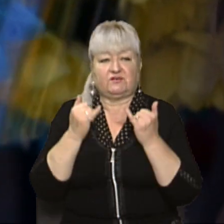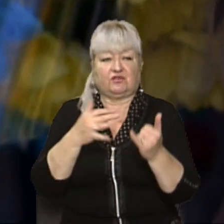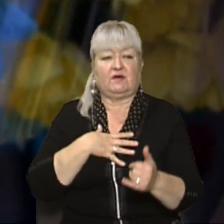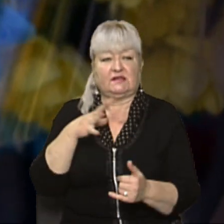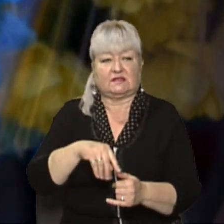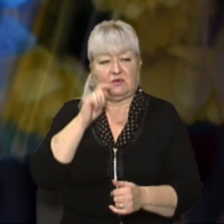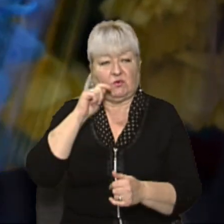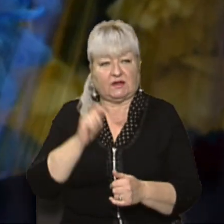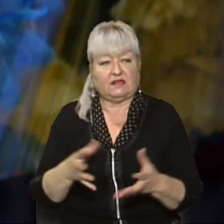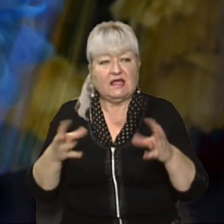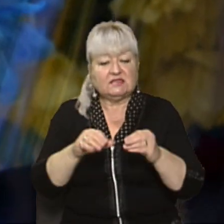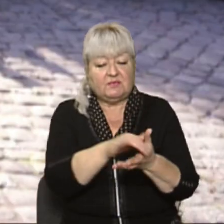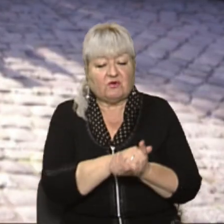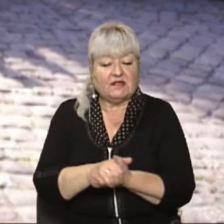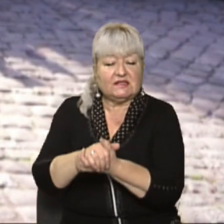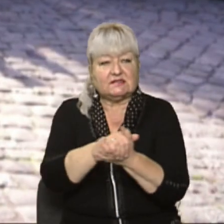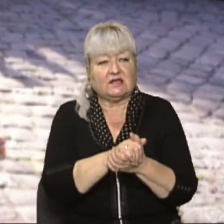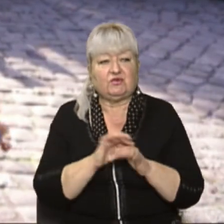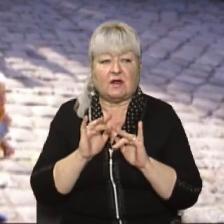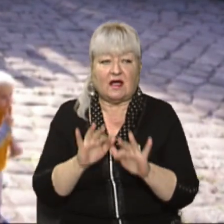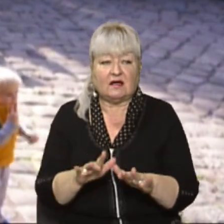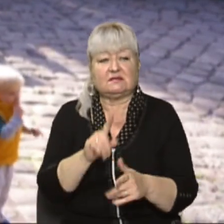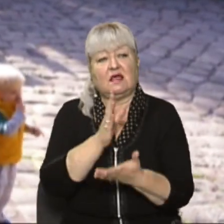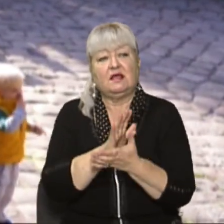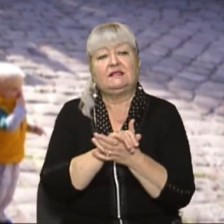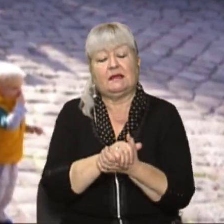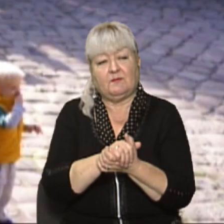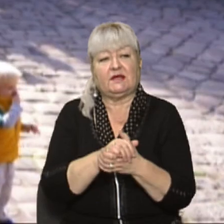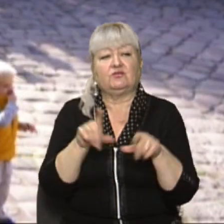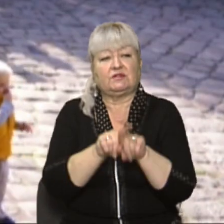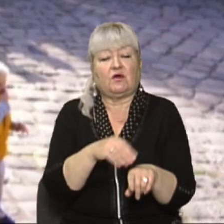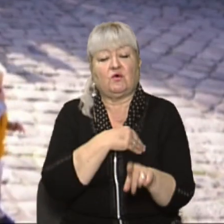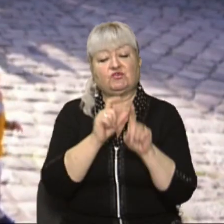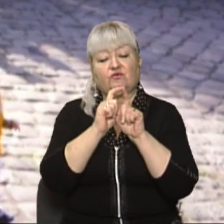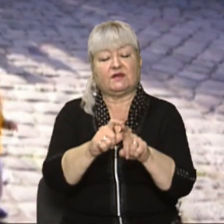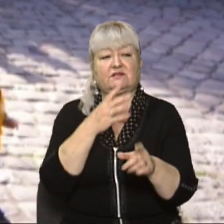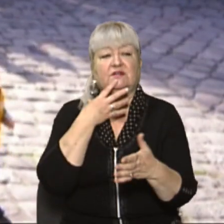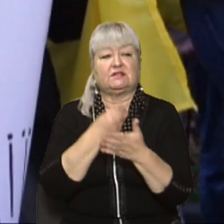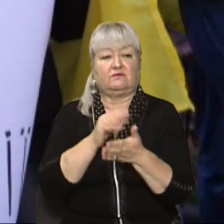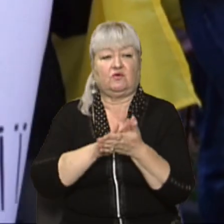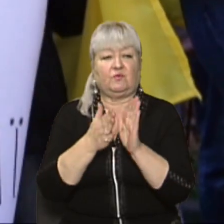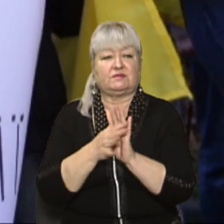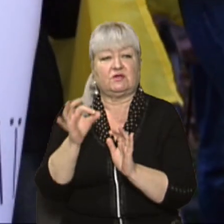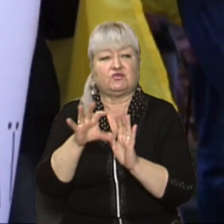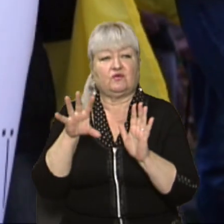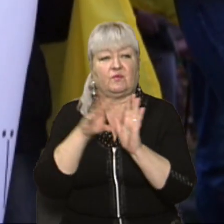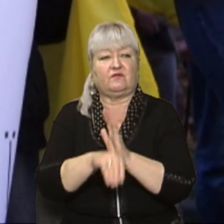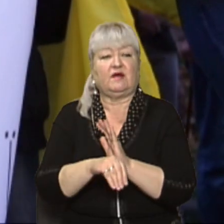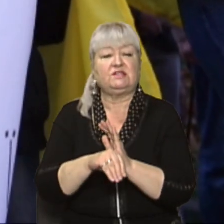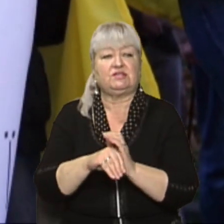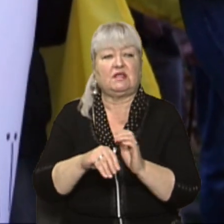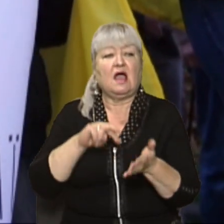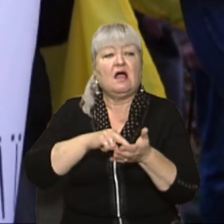співорганізатора акції Артура Кирєєва, акція є мирною. Так хочуть висловити свою позицію щодо впровадження формули